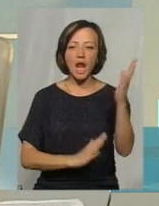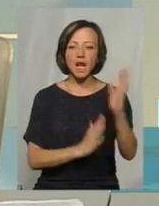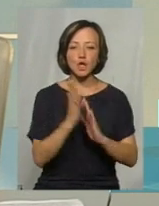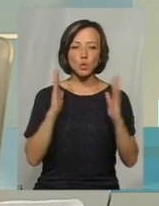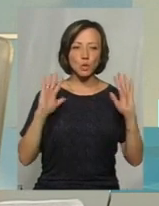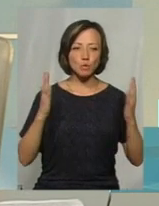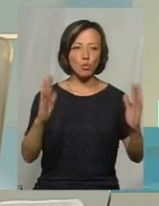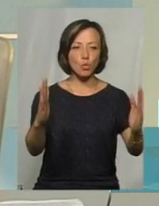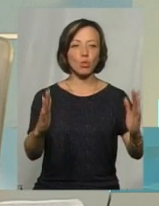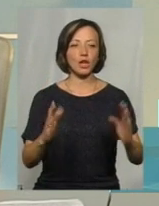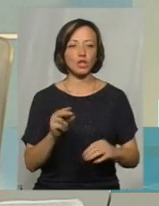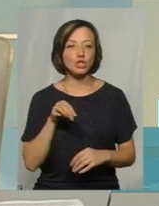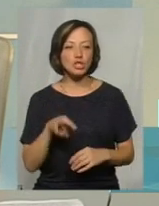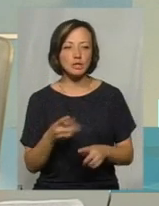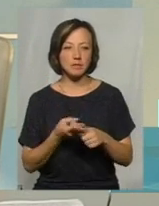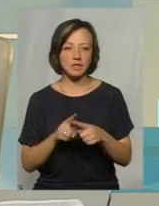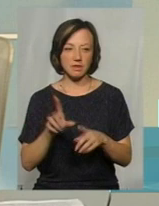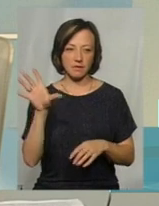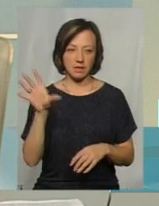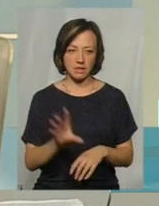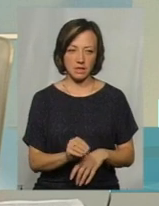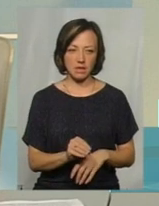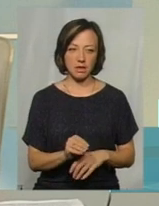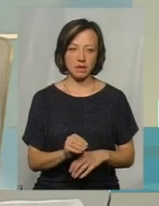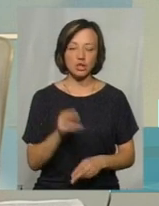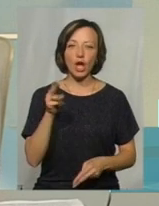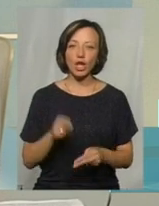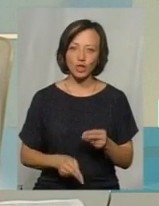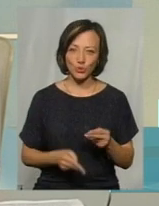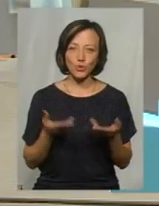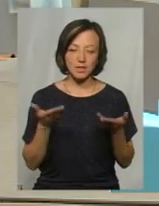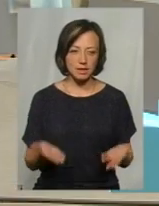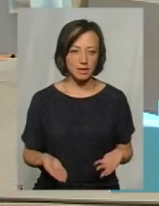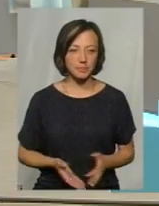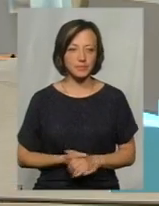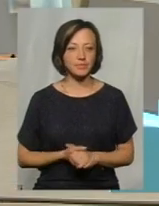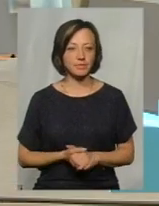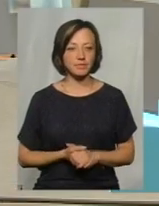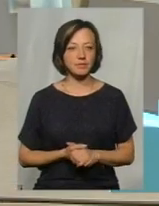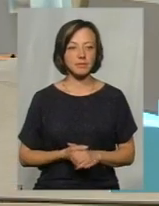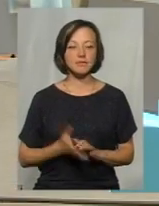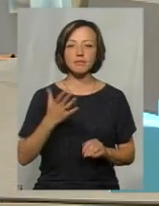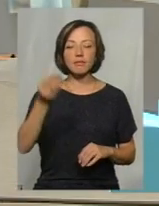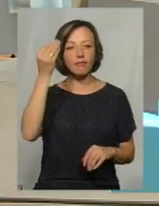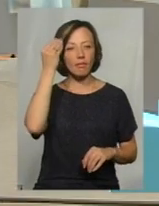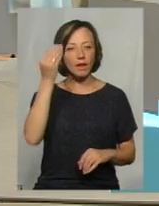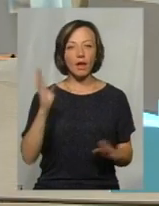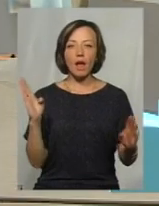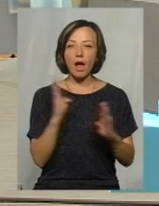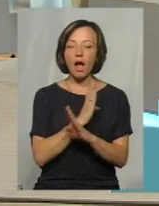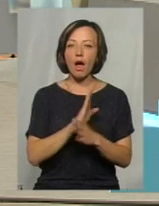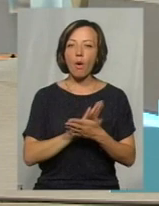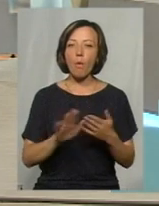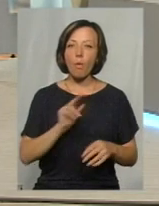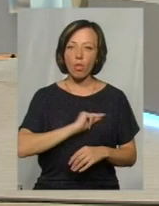чим це все закінчується. Пані Анастасія, з точки зору еколога, такі